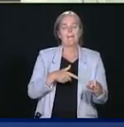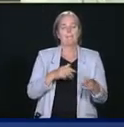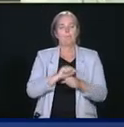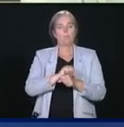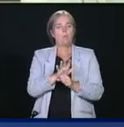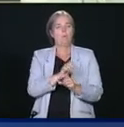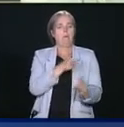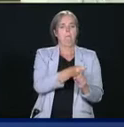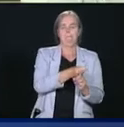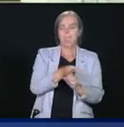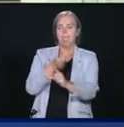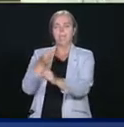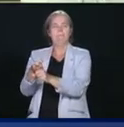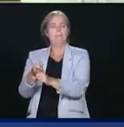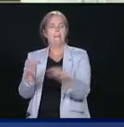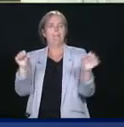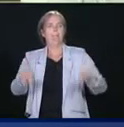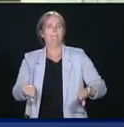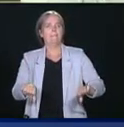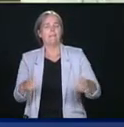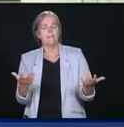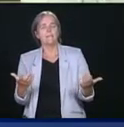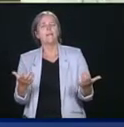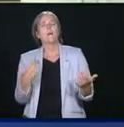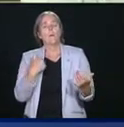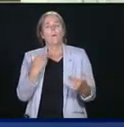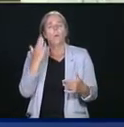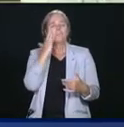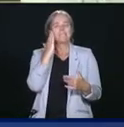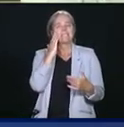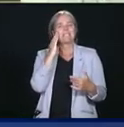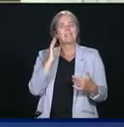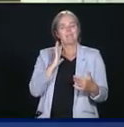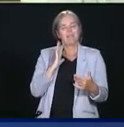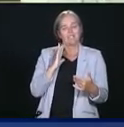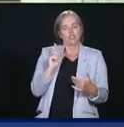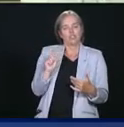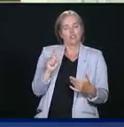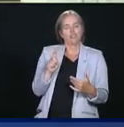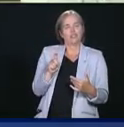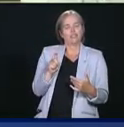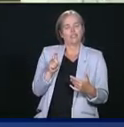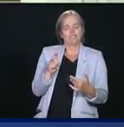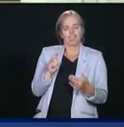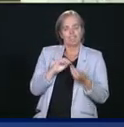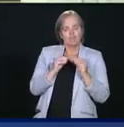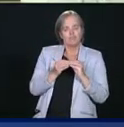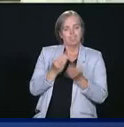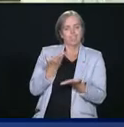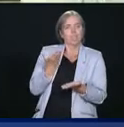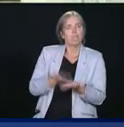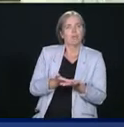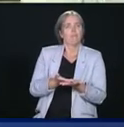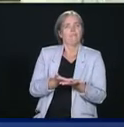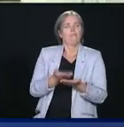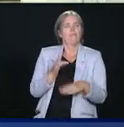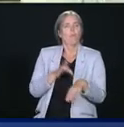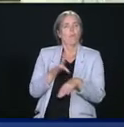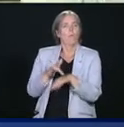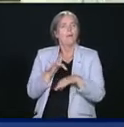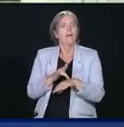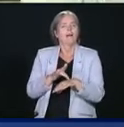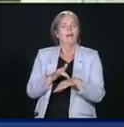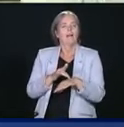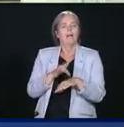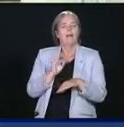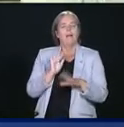la COVID-19. On le sait de façon anecdotique, mais on devrait avoir les données concrètes pour pouvoir mieux